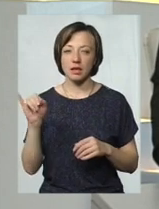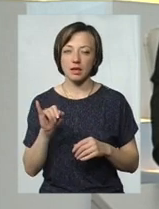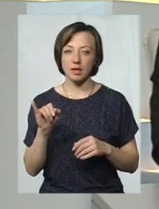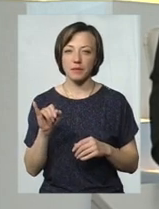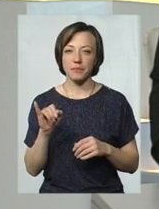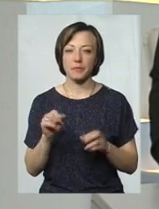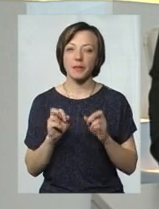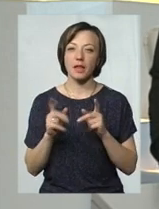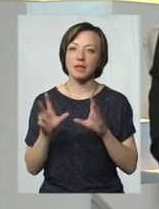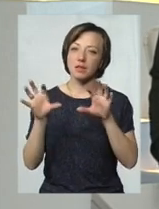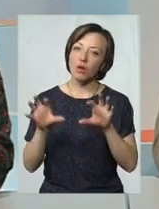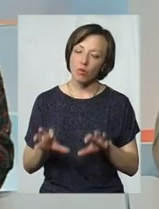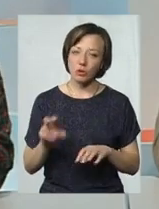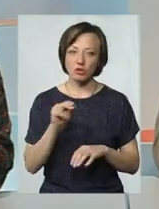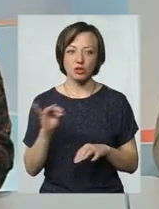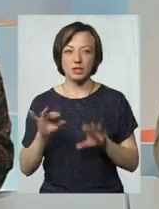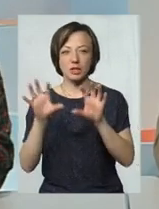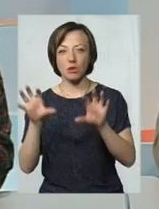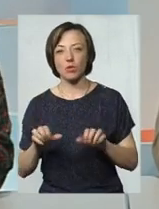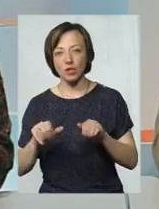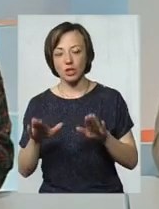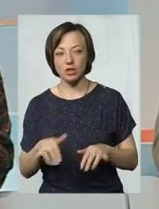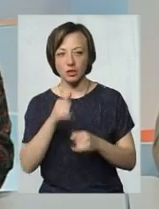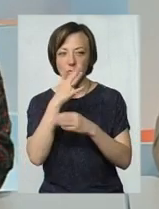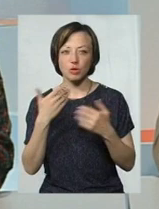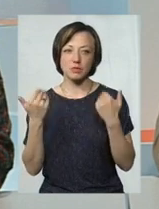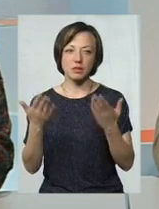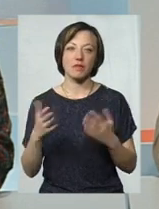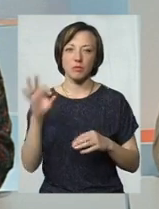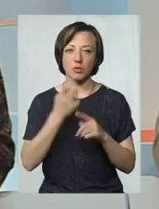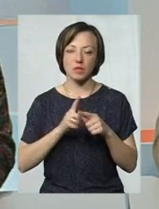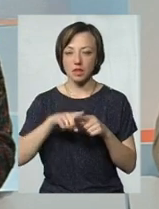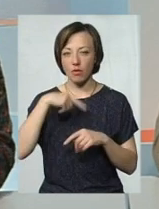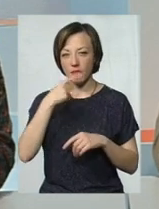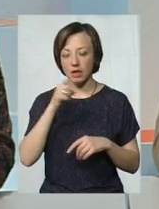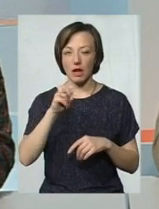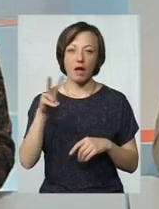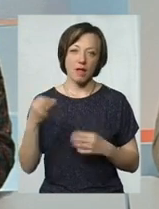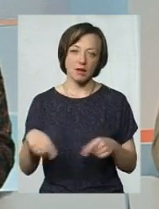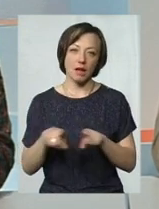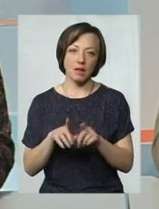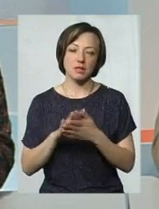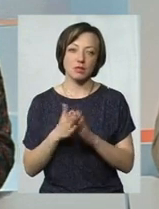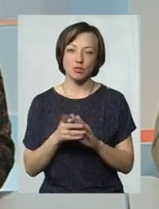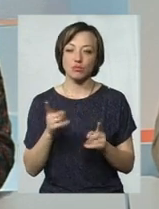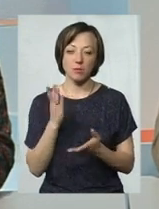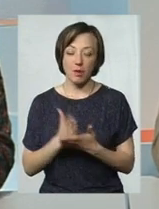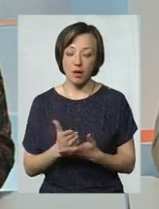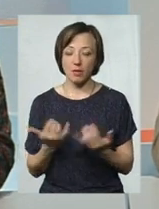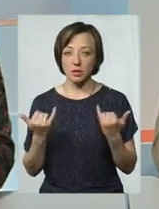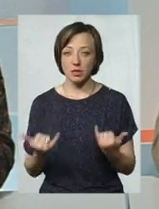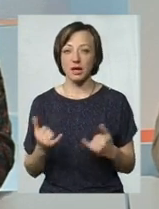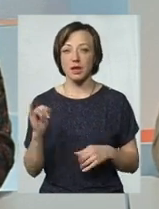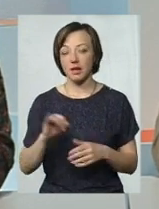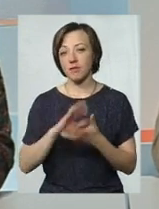наскільки законні чи незаконні ці рішення ми поки не можемо з вами про це говорити, але ось така ситуація, маємо, що маємо, і, в принципі,